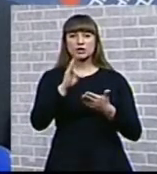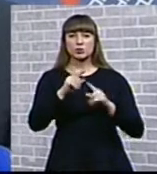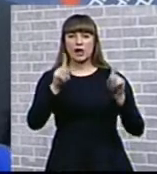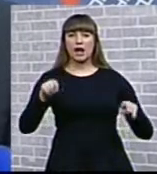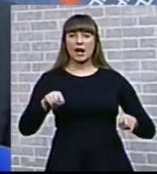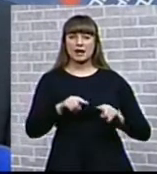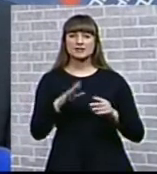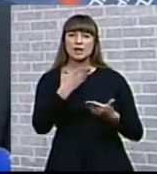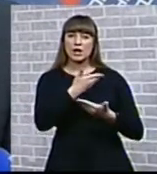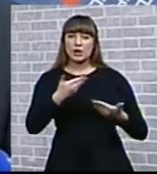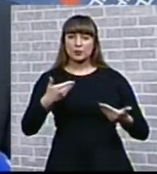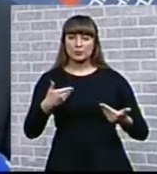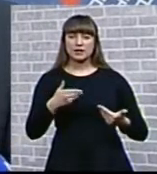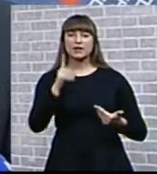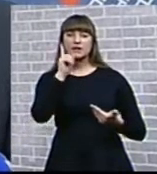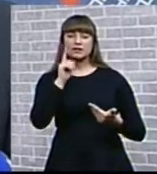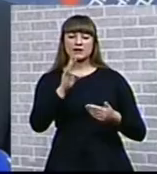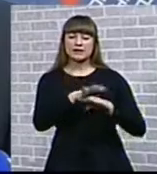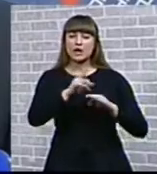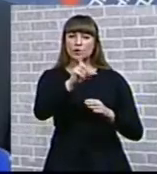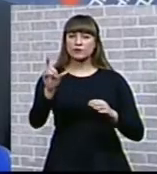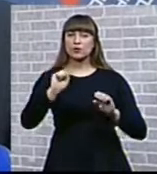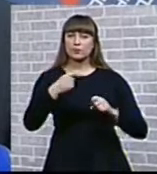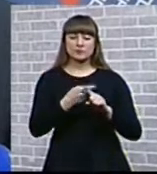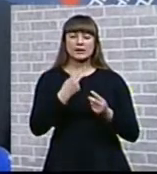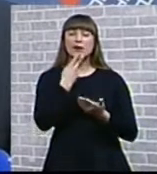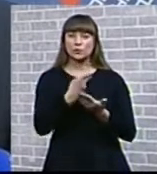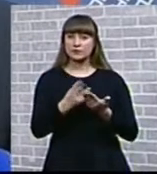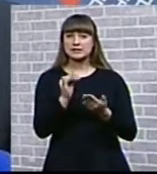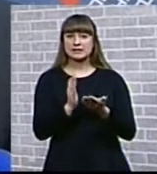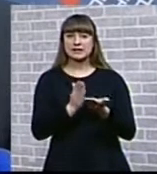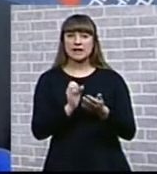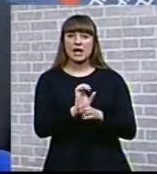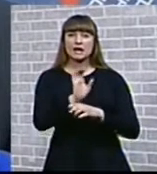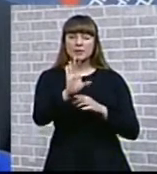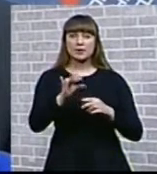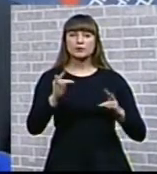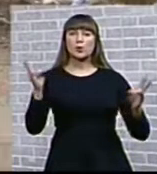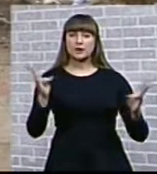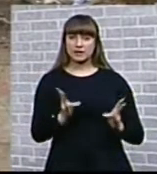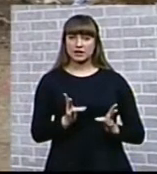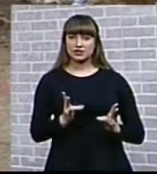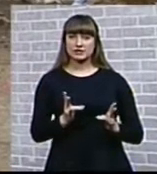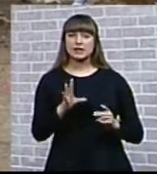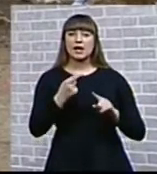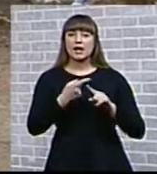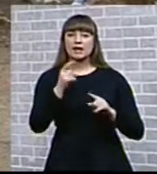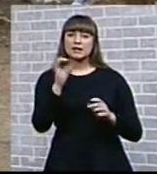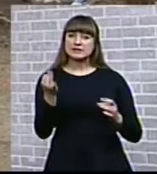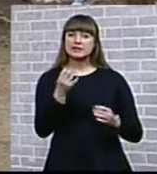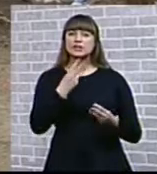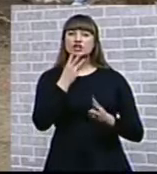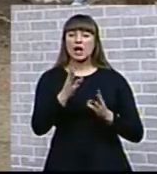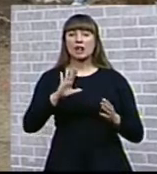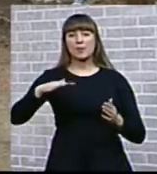Мы, Народный фронт, можем это, соответственно, увидеть и направить по принадлежности. Интересно, что жалобы,